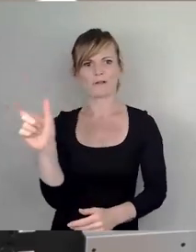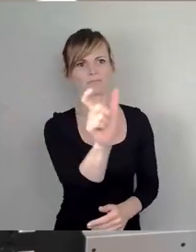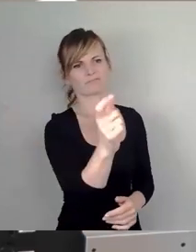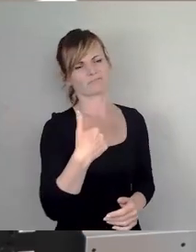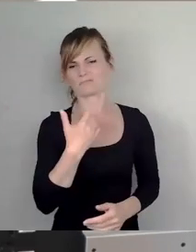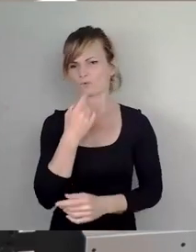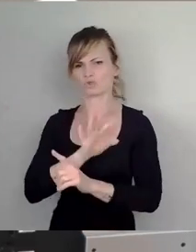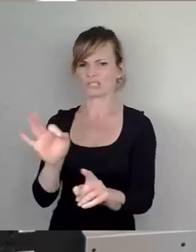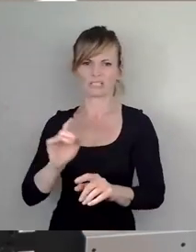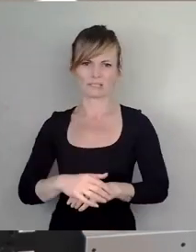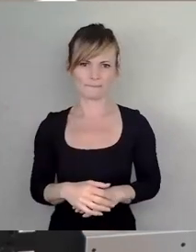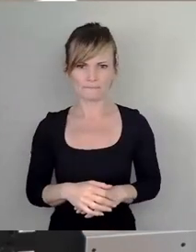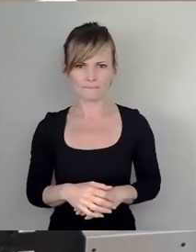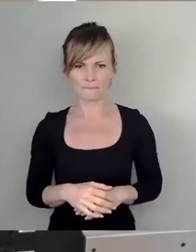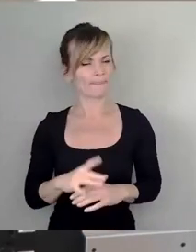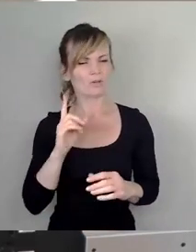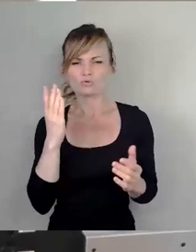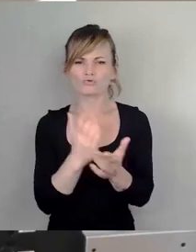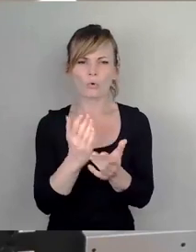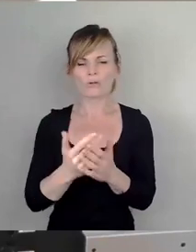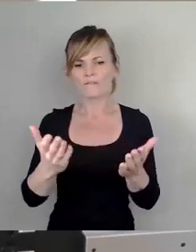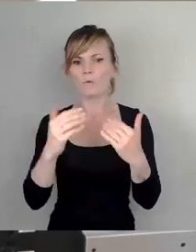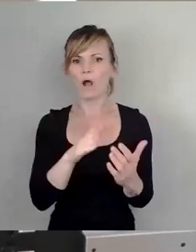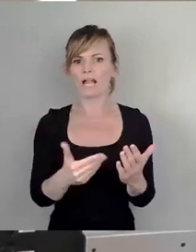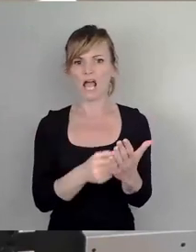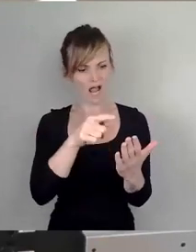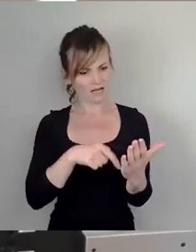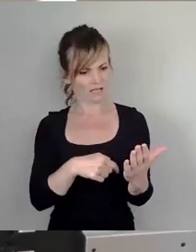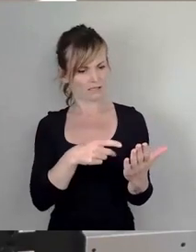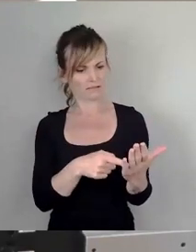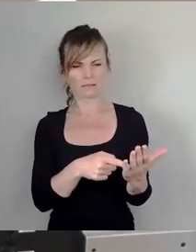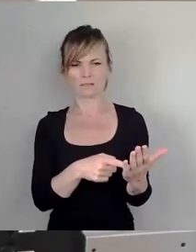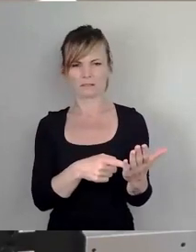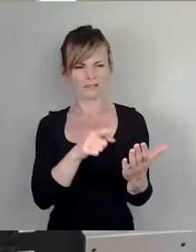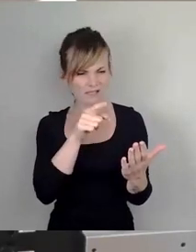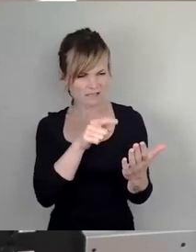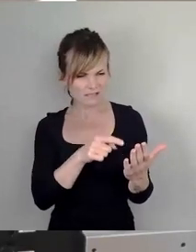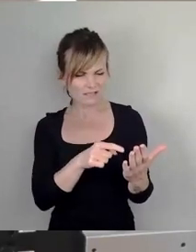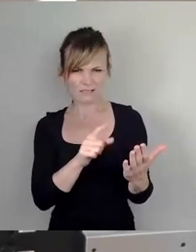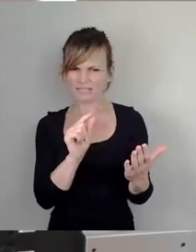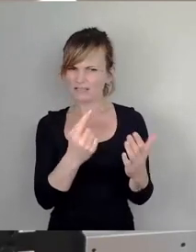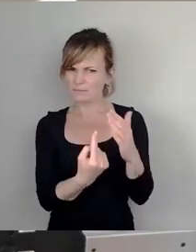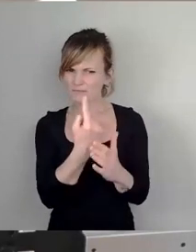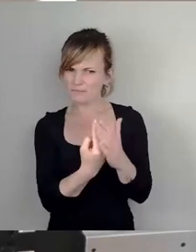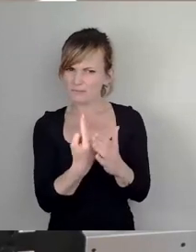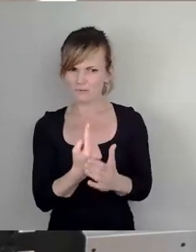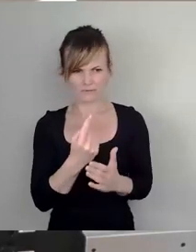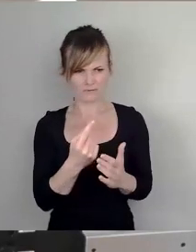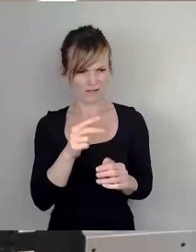Es gibt auch Ungenauigkeiten schon in der Vorlage selbst, ich habe das im Ausschuss deutlich gemacht, in der Vorlage gibt es zwei verschiedene